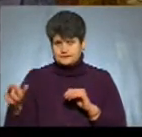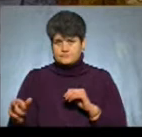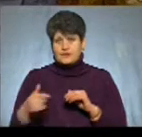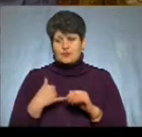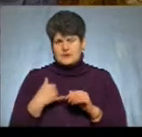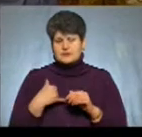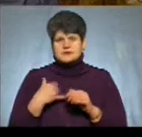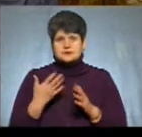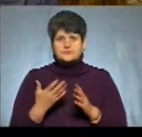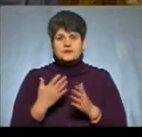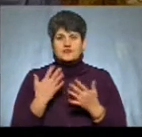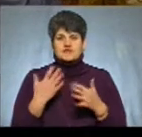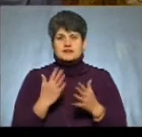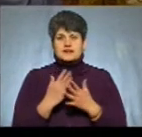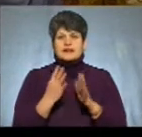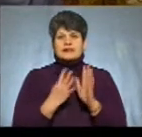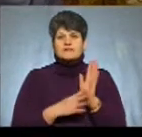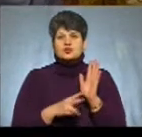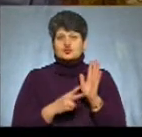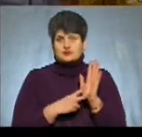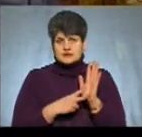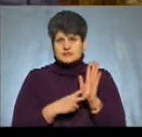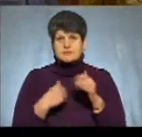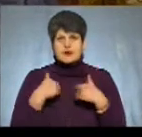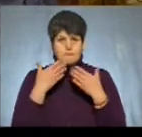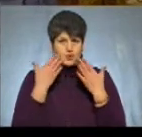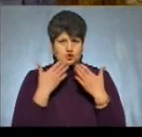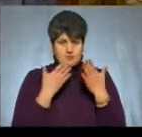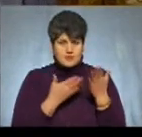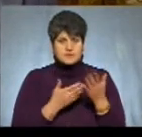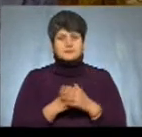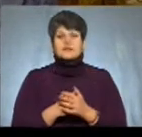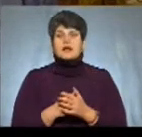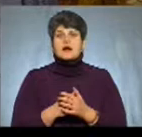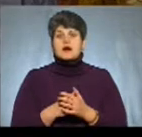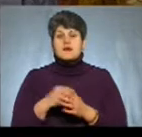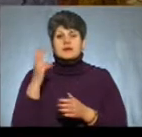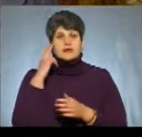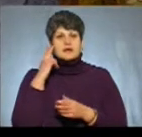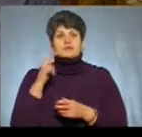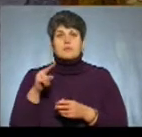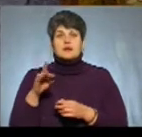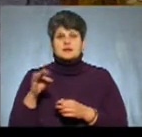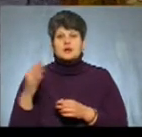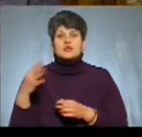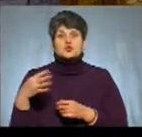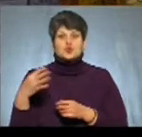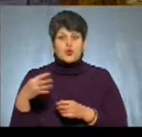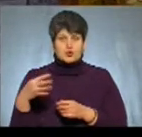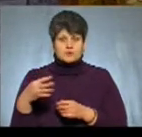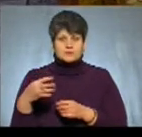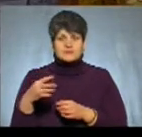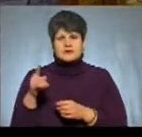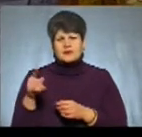в нас є вже 97, так як я вже прочитала. А в Київському патріархаті 40, і там